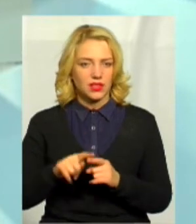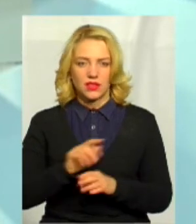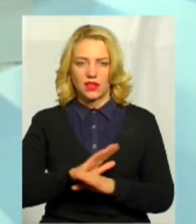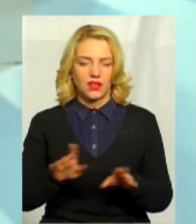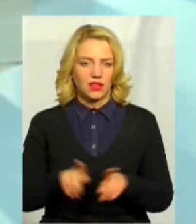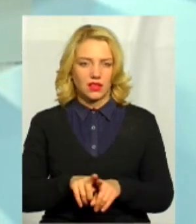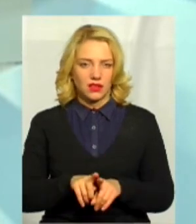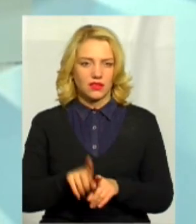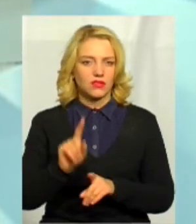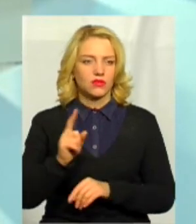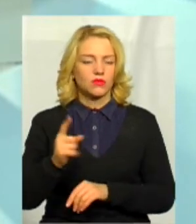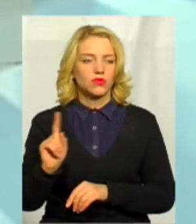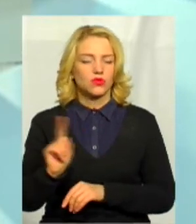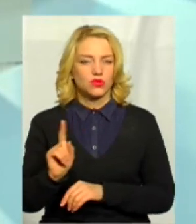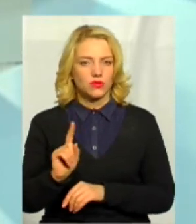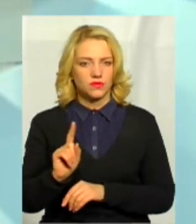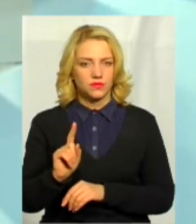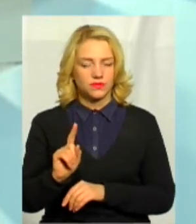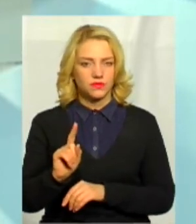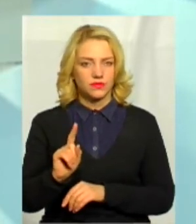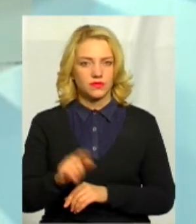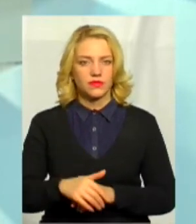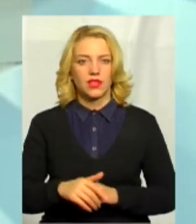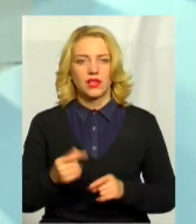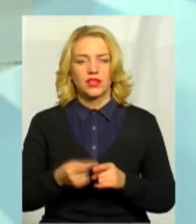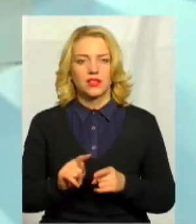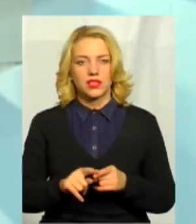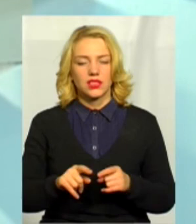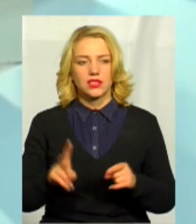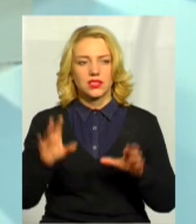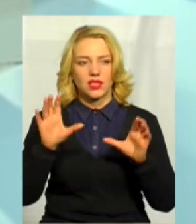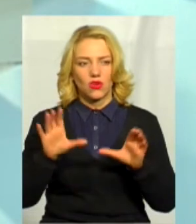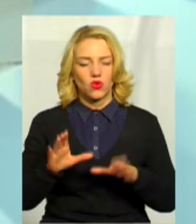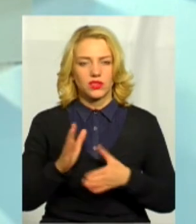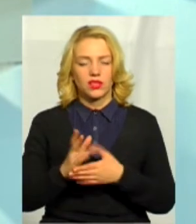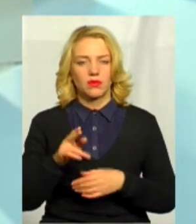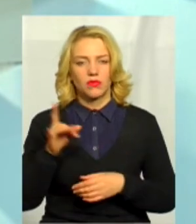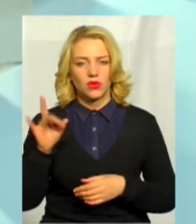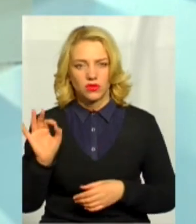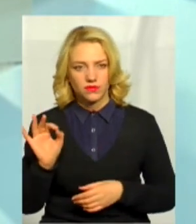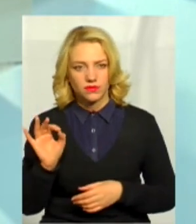не так. Тому що це закон є, про